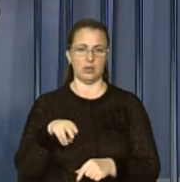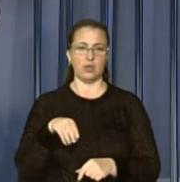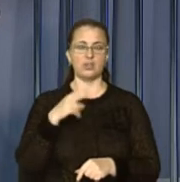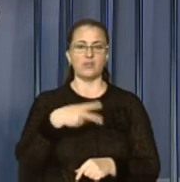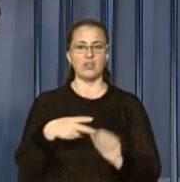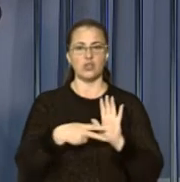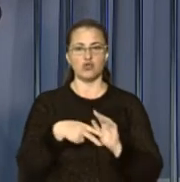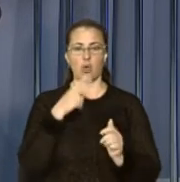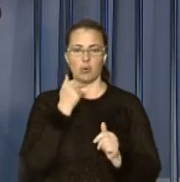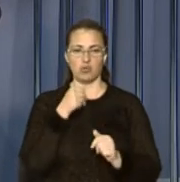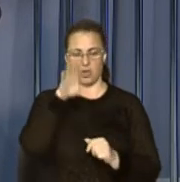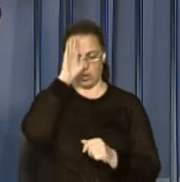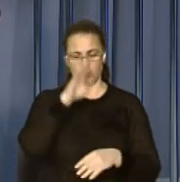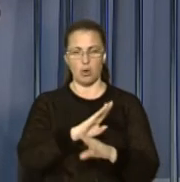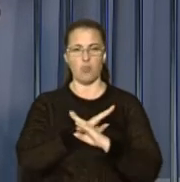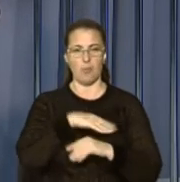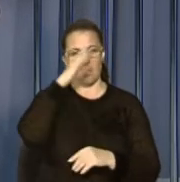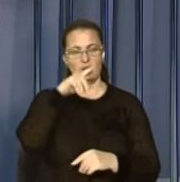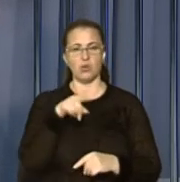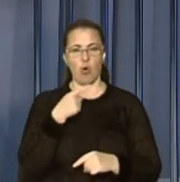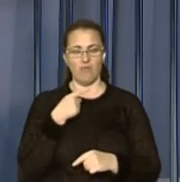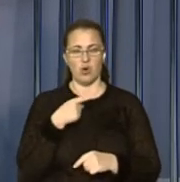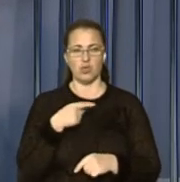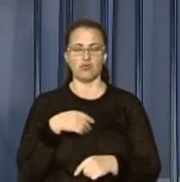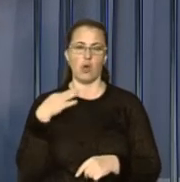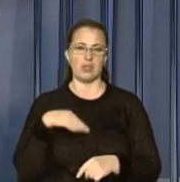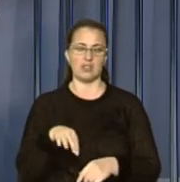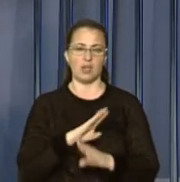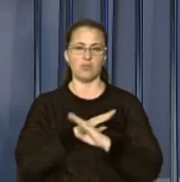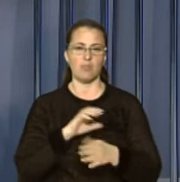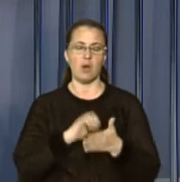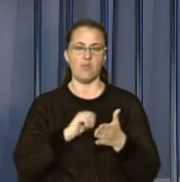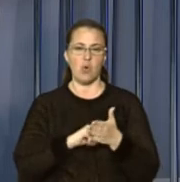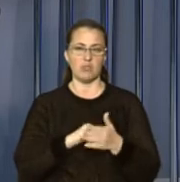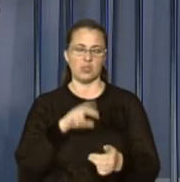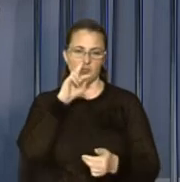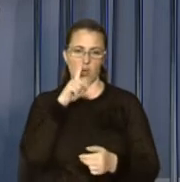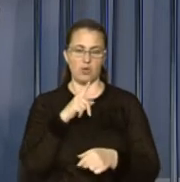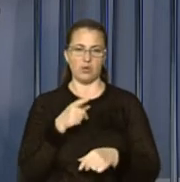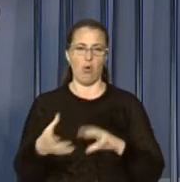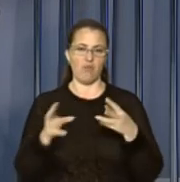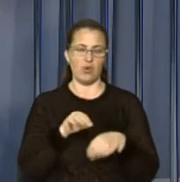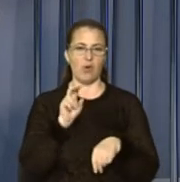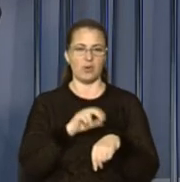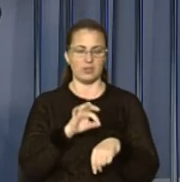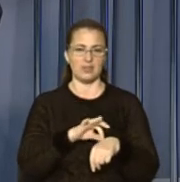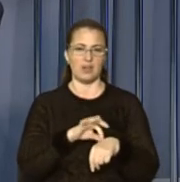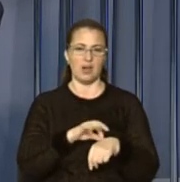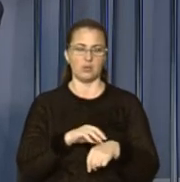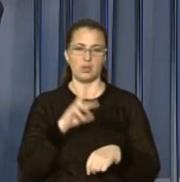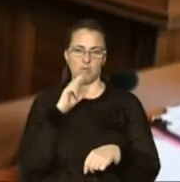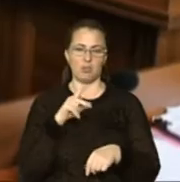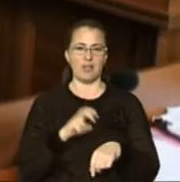Його батько стверджує, що син помер через неправильно встановлений діагноз і неякісну допомогу лікарів. Деталі – далі у сюжеті.